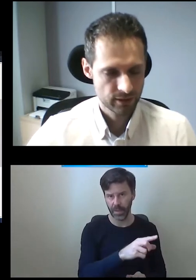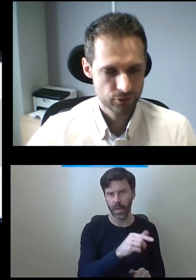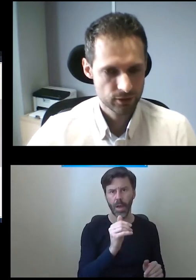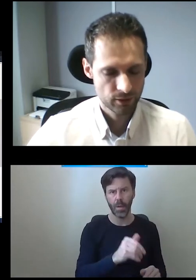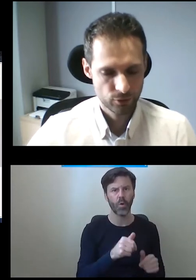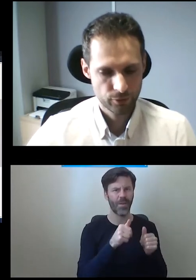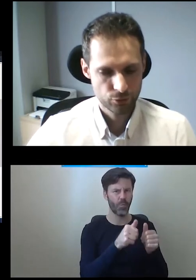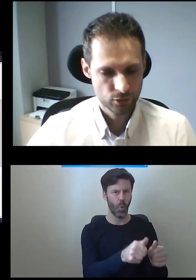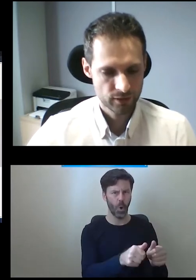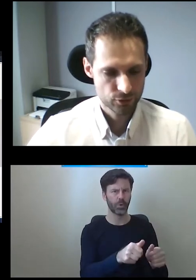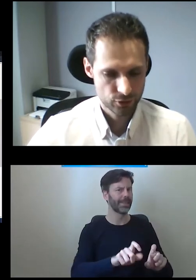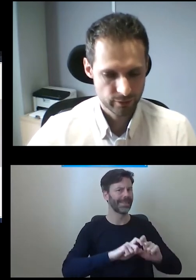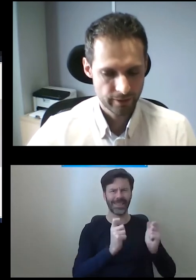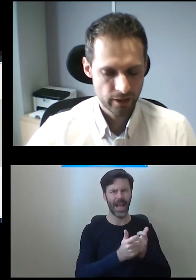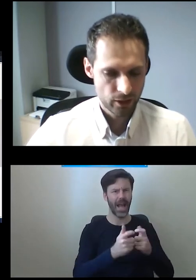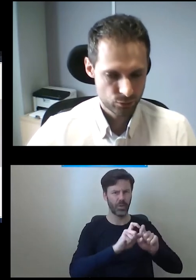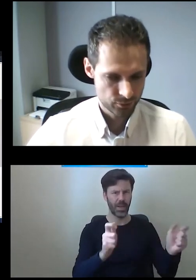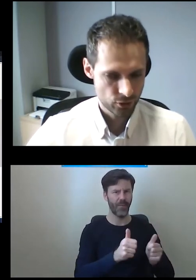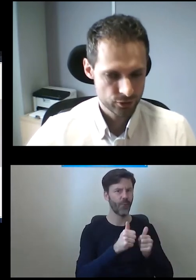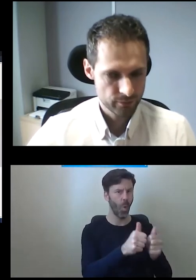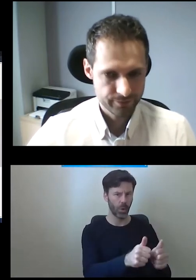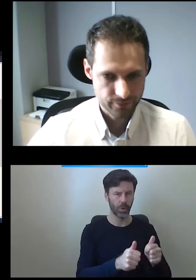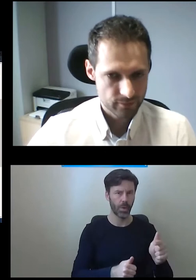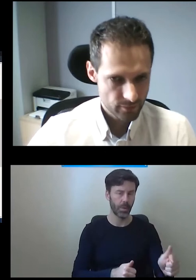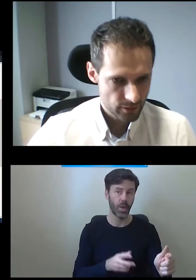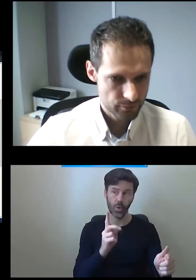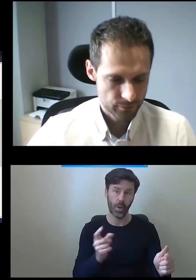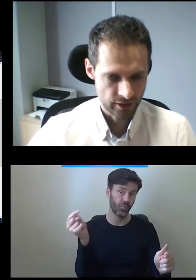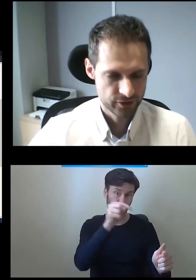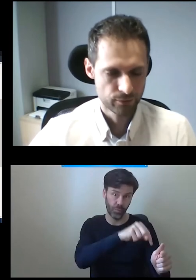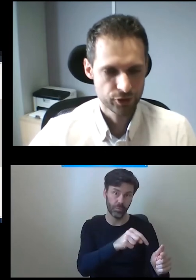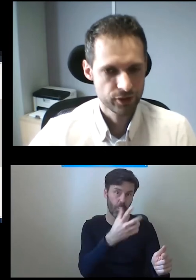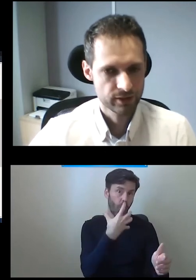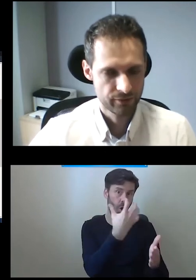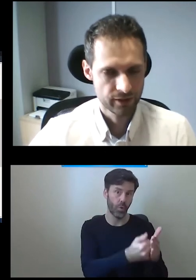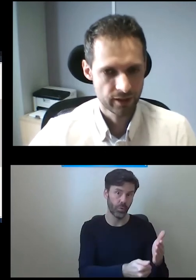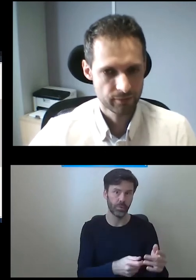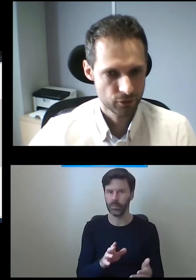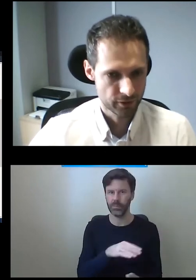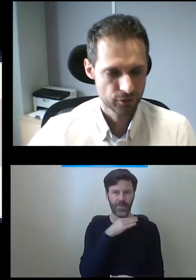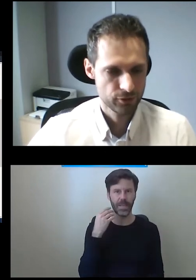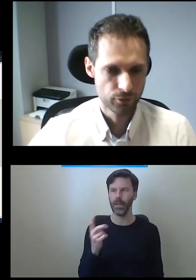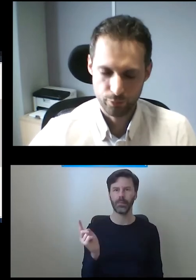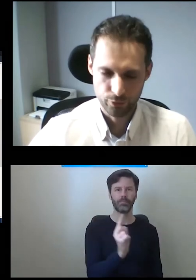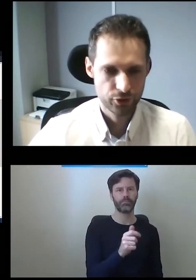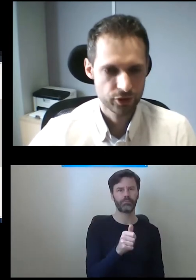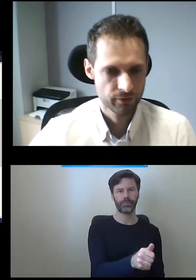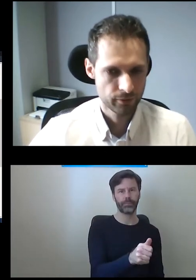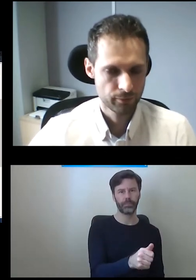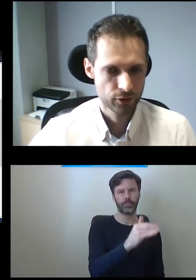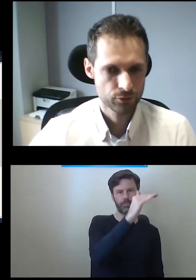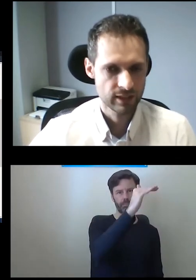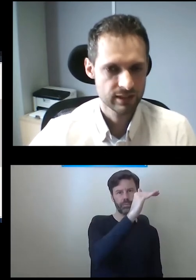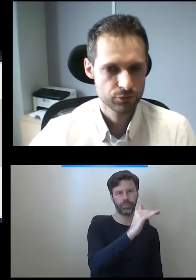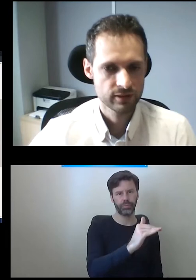na cały czas. One mogą być użytkowane przez osoby, które przychodzą, naciskają przycisk, ta winda cofa schody, bądź podnosi się,